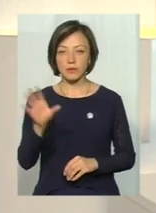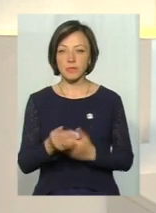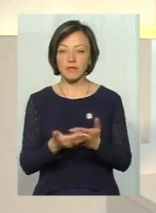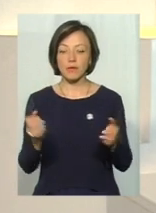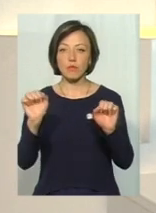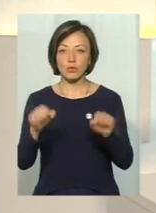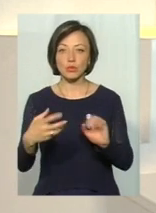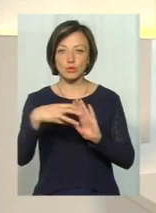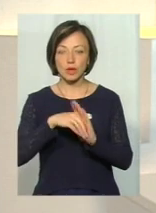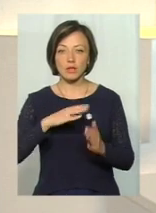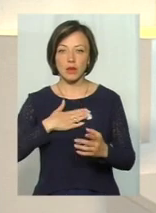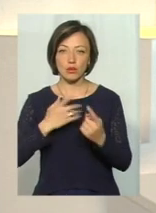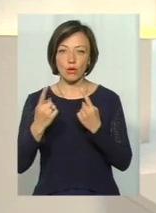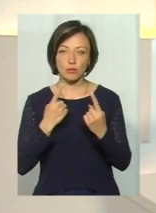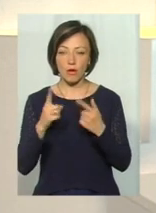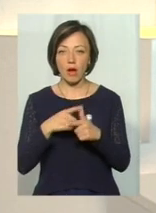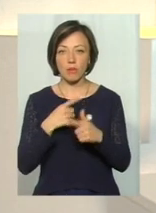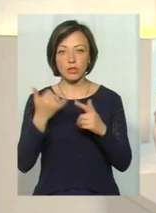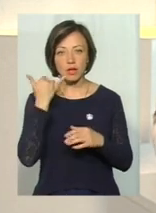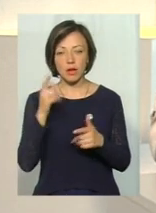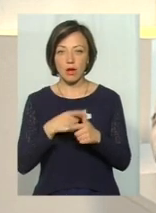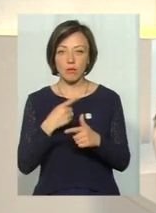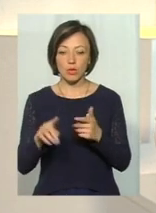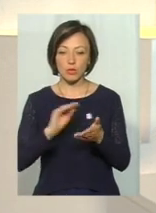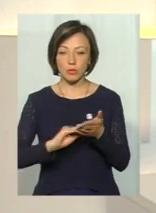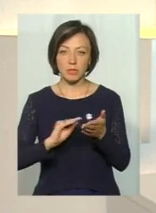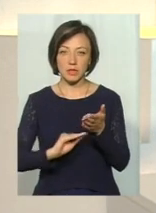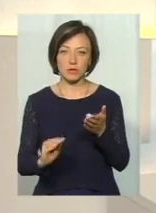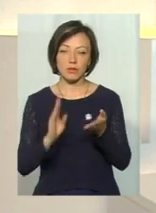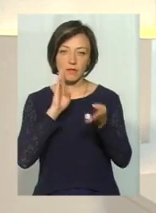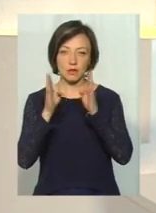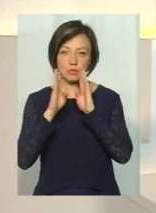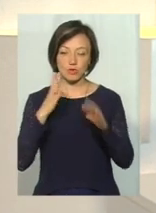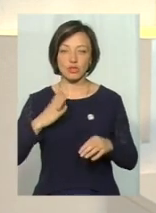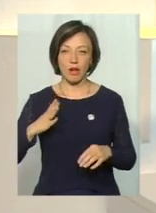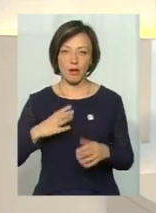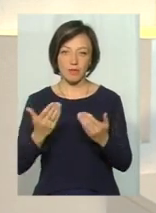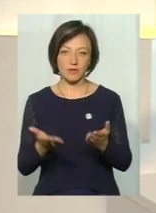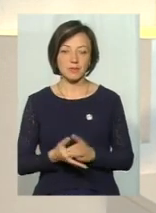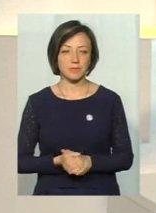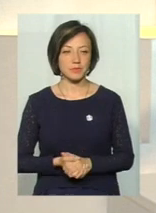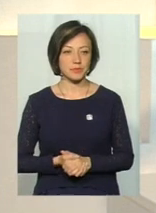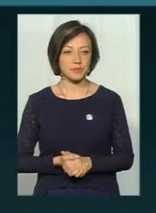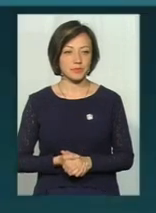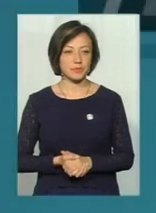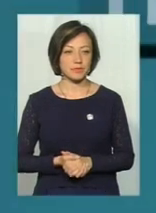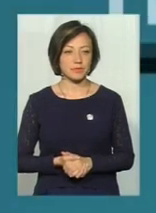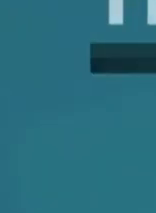можете долучатись до нашої розмови або телефонами, або дописуйте у соцмережі Фейсбук. Ми чекаємо. А зараз коментар.